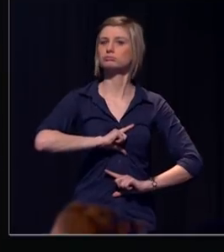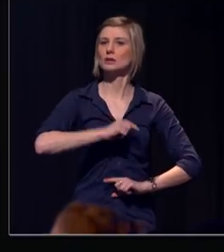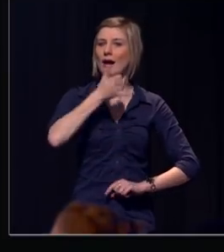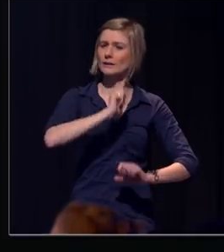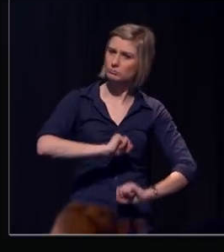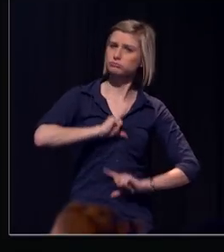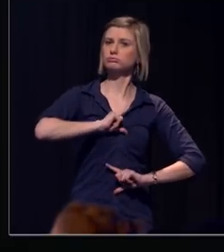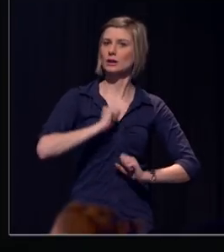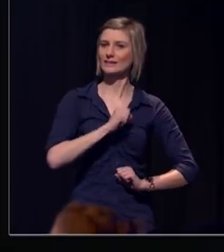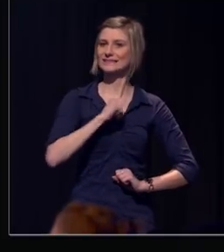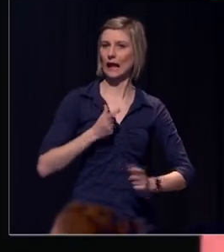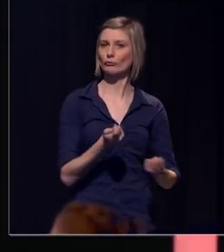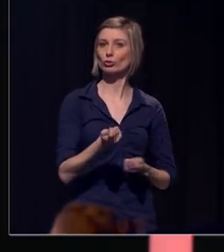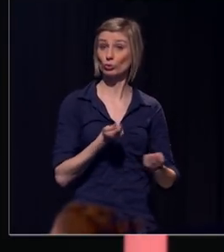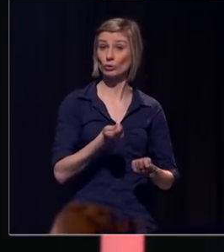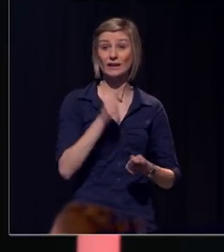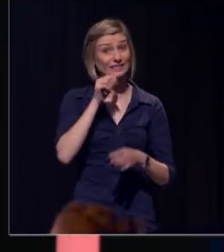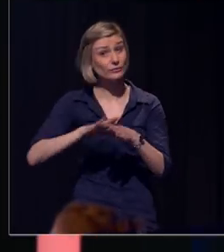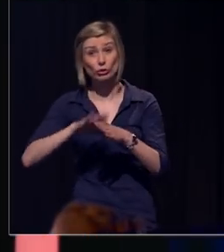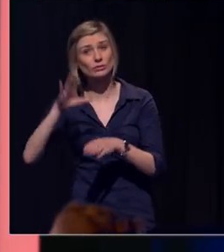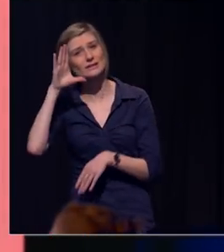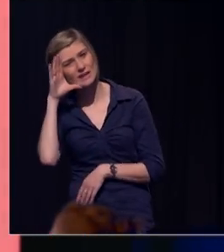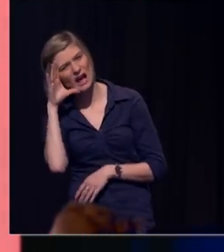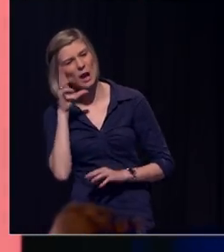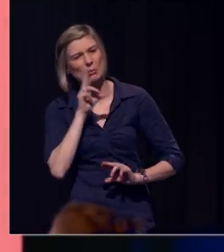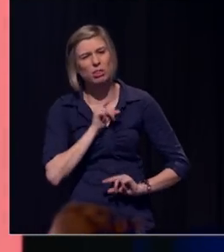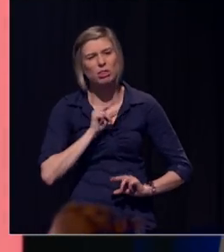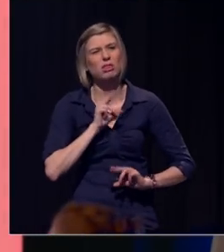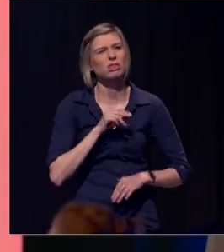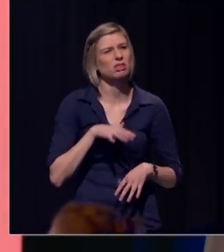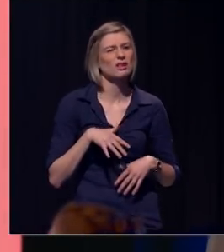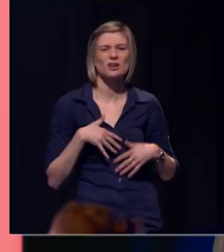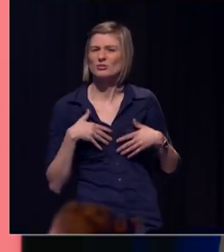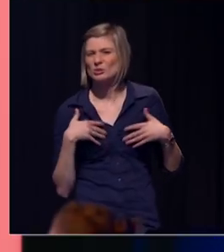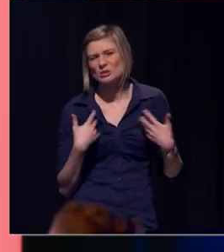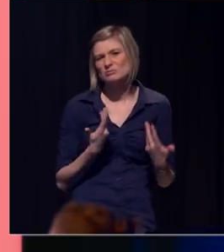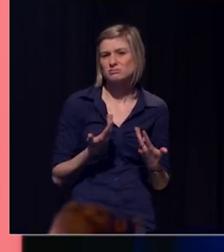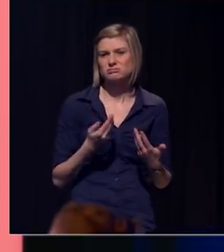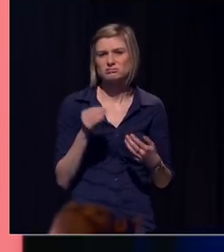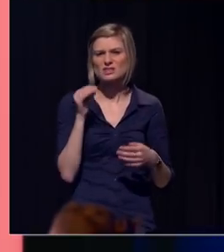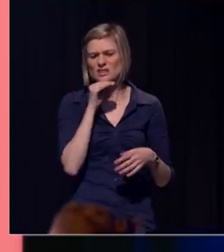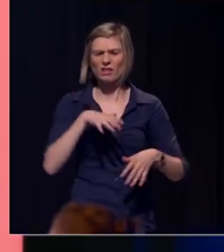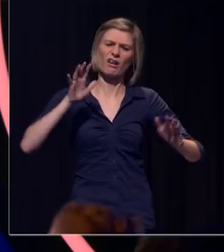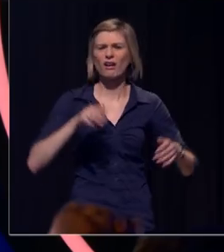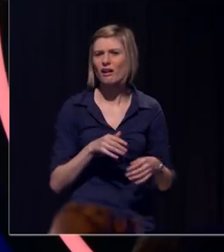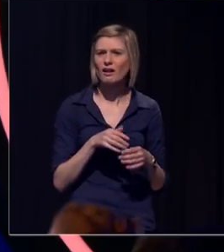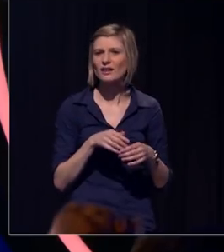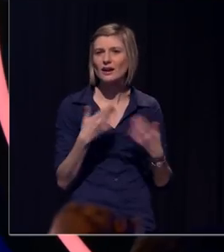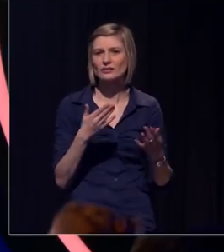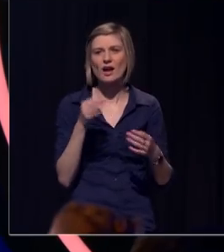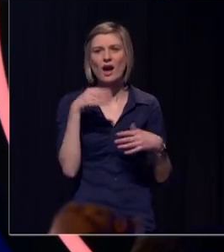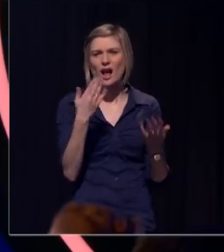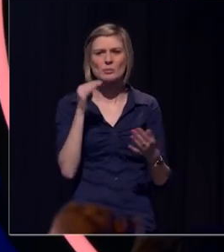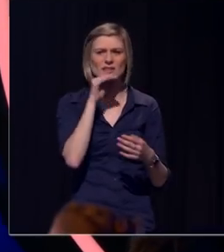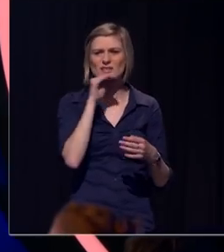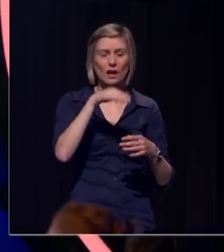Als je niet goed of niet voldoende slaapt, dan merk je dat je niet zo fris bent, dat je een kort lontje hebt, dat het allemaal snel een beetje